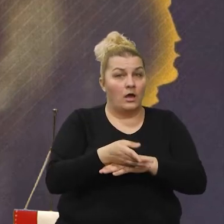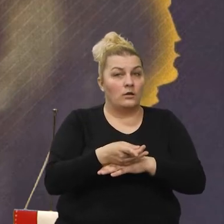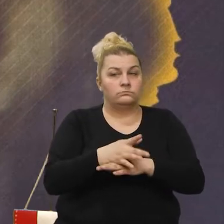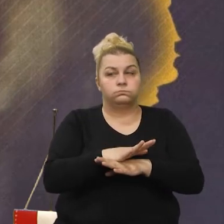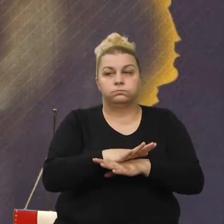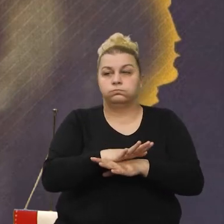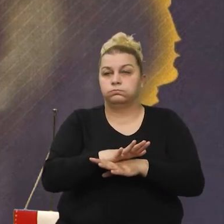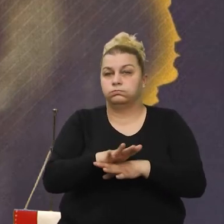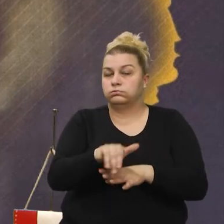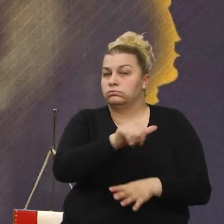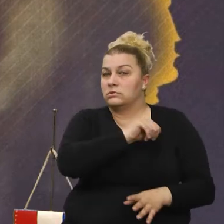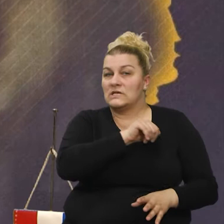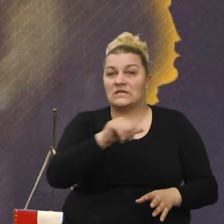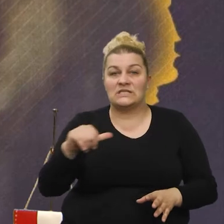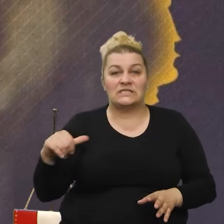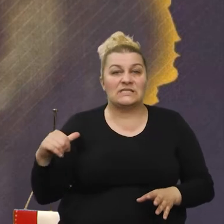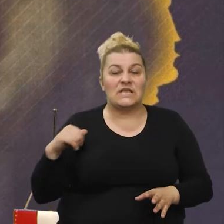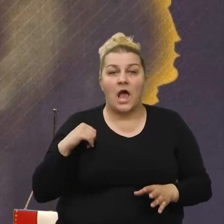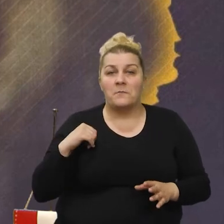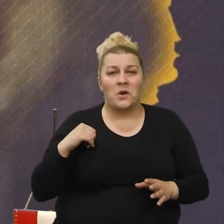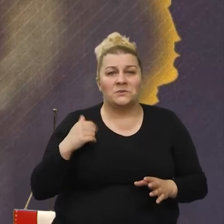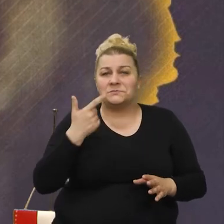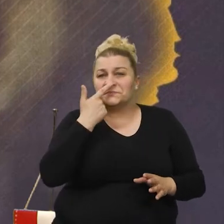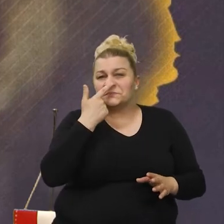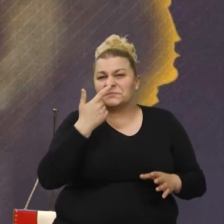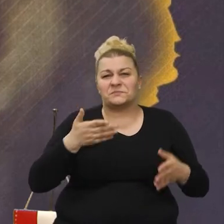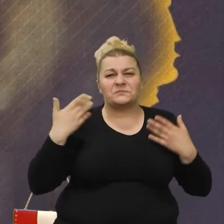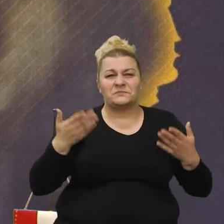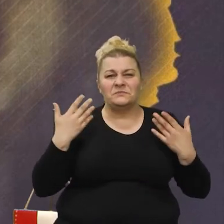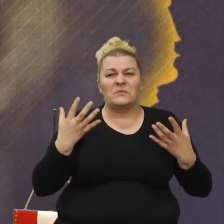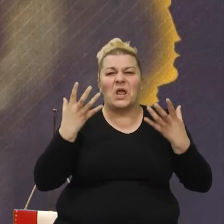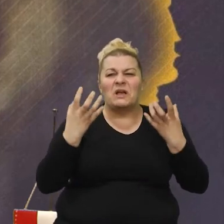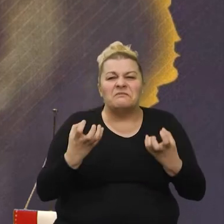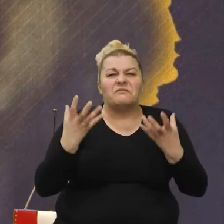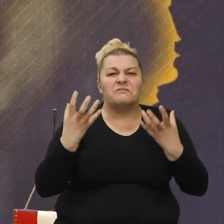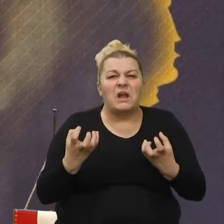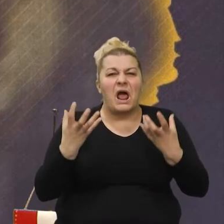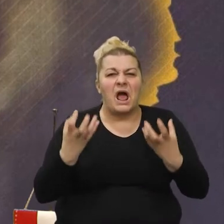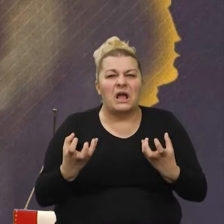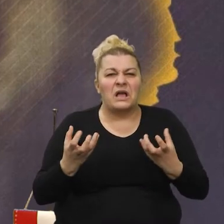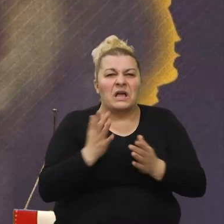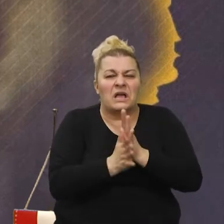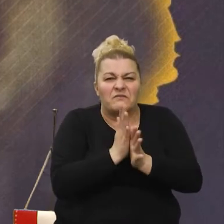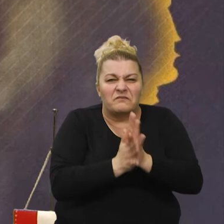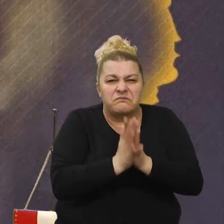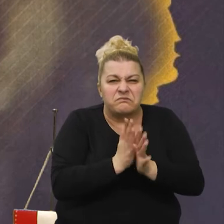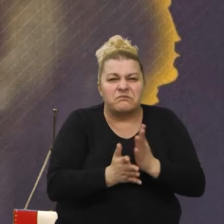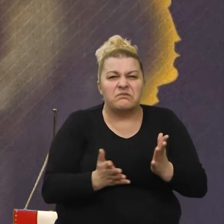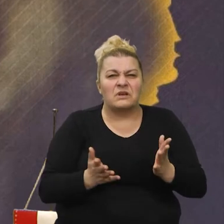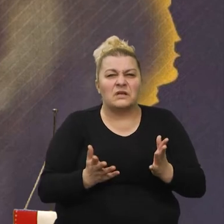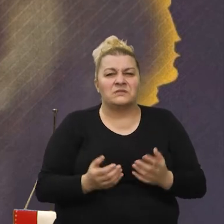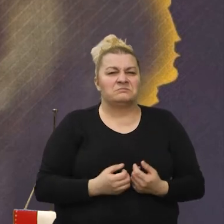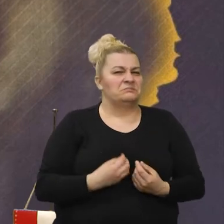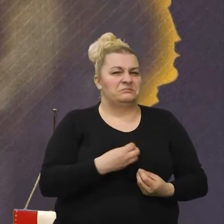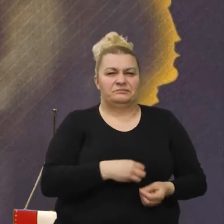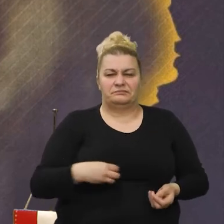je bilo sve samo... To je mirisalo na ono ubuđaru, kako se to gareš, pomješan